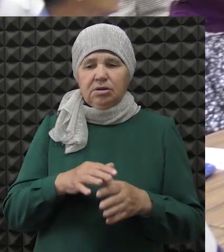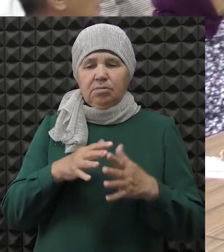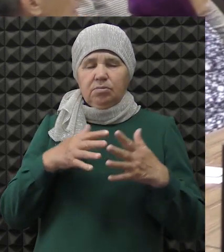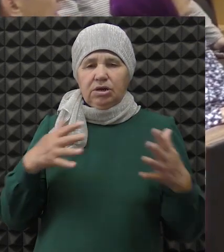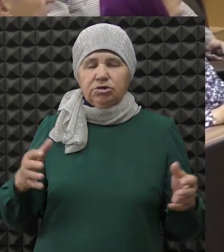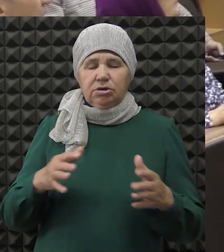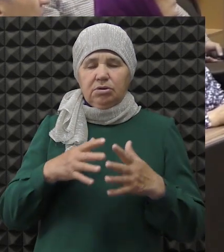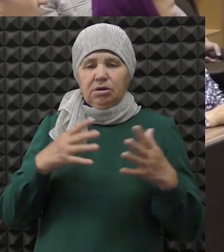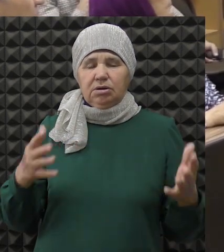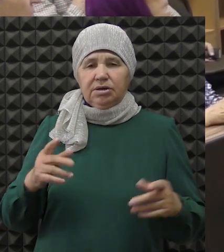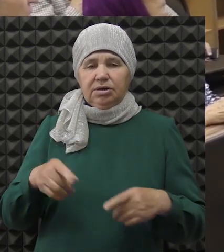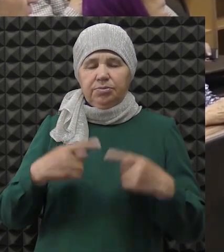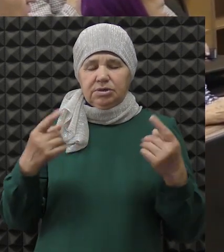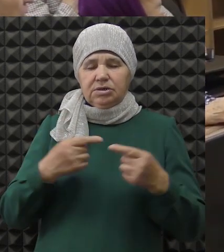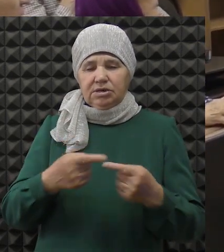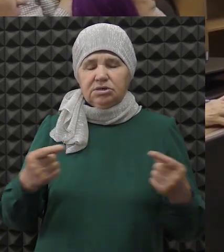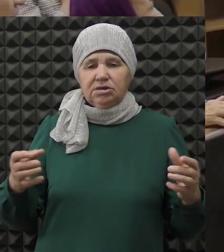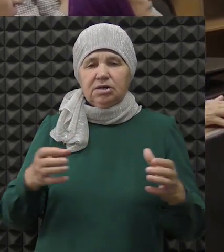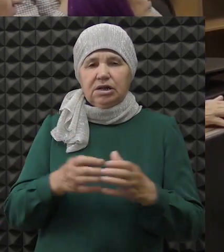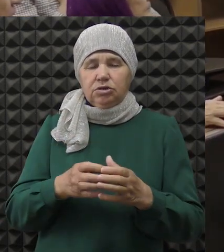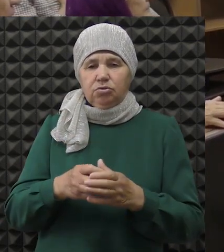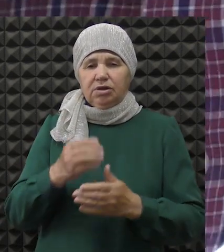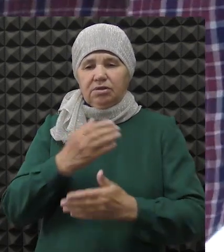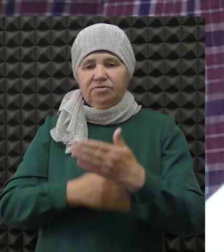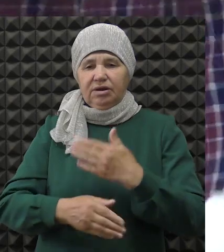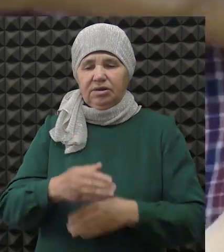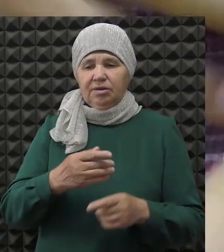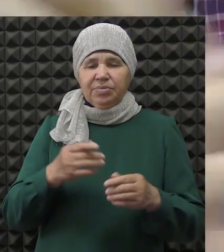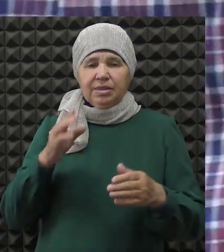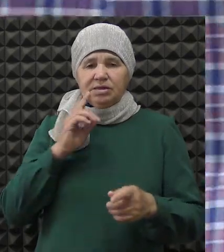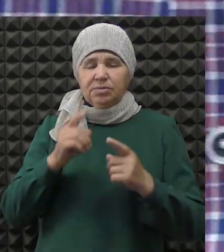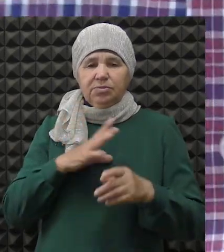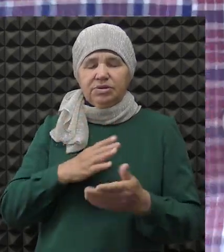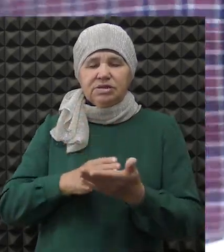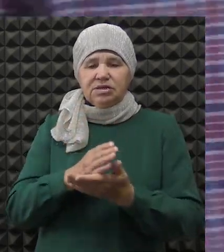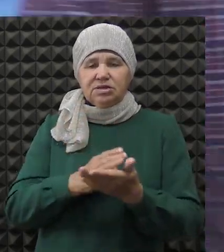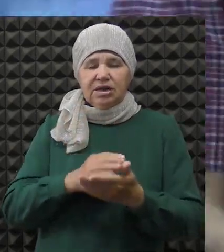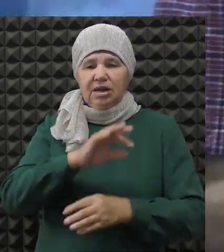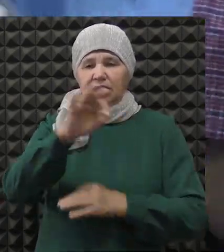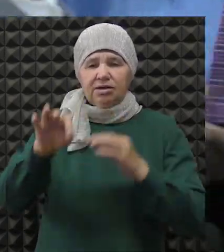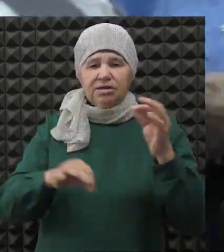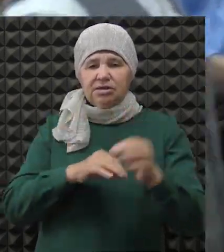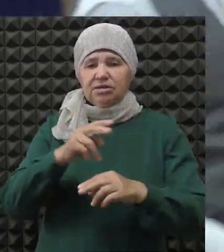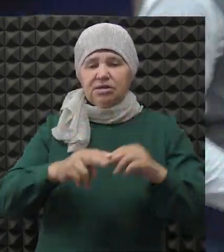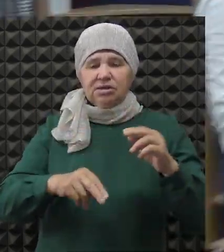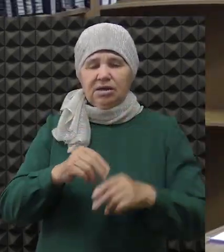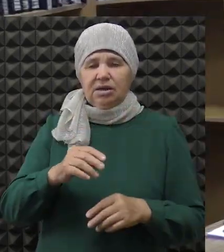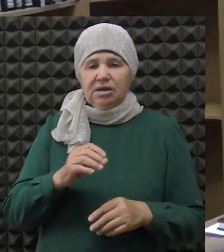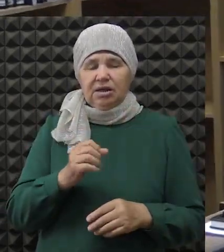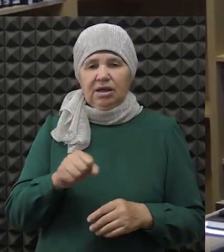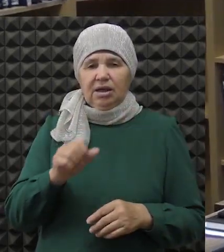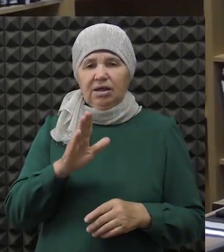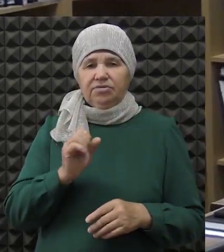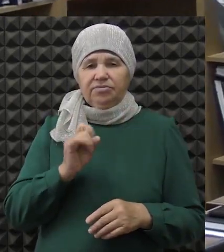ведется масштабная работа по реабилитации различных категорий инвалидов. На собрание был приглашен заслуженный архитектор Татарстана Айвар